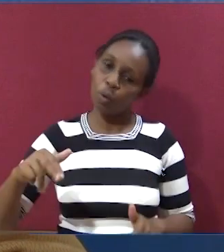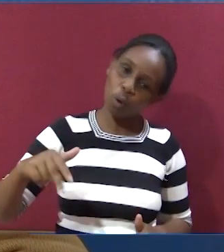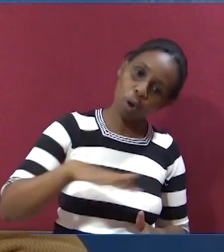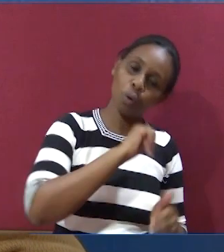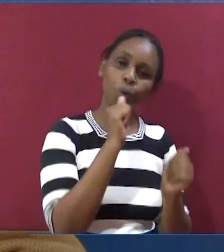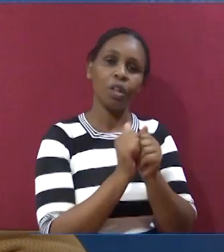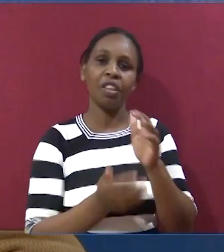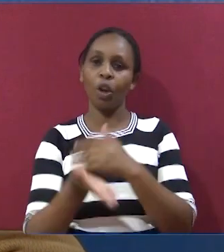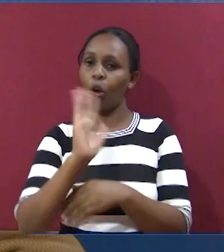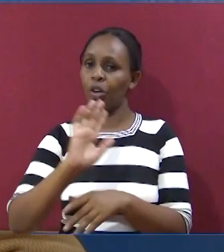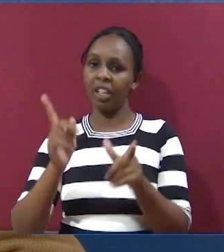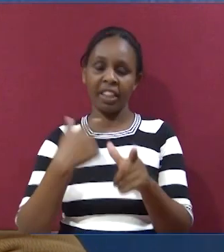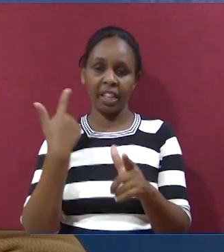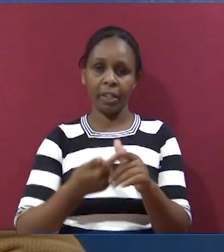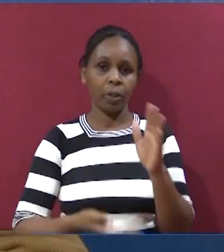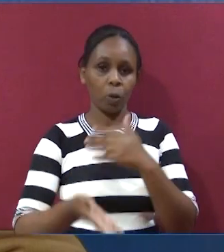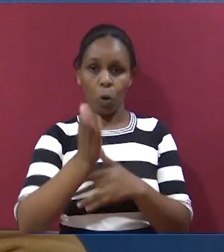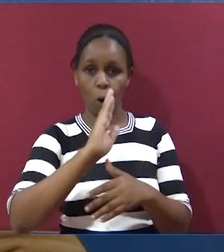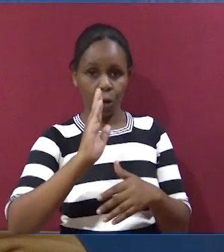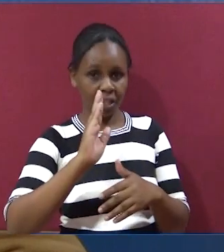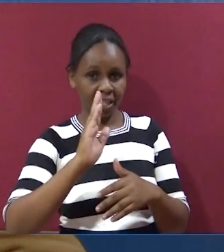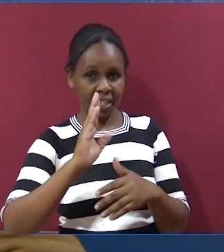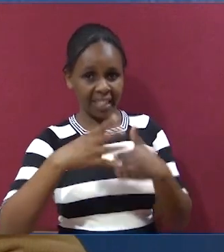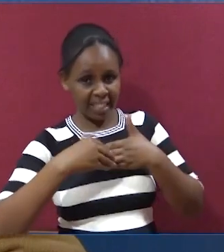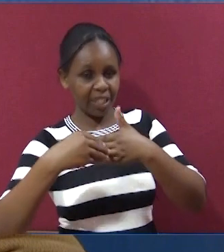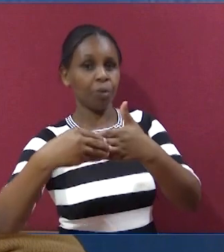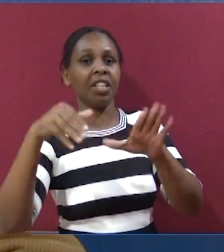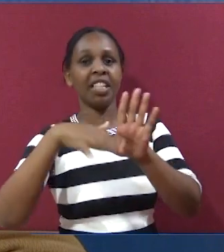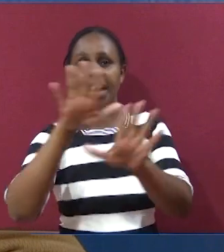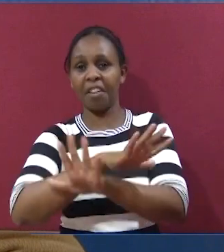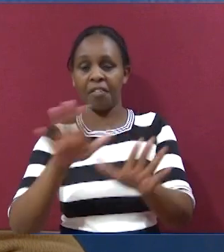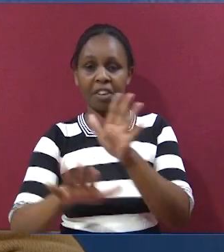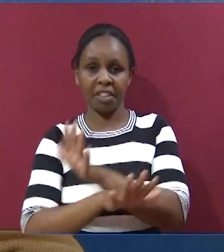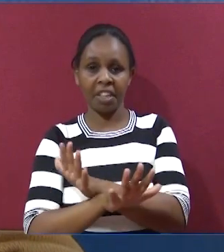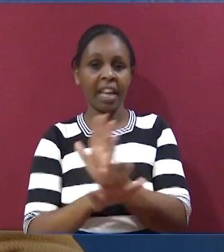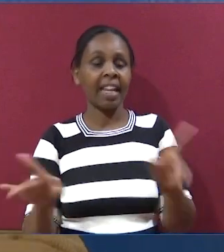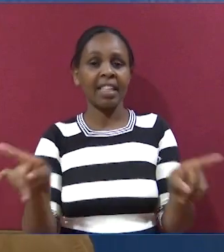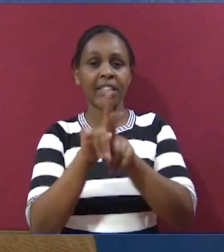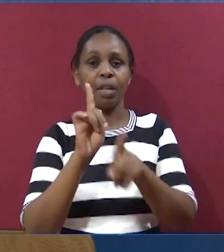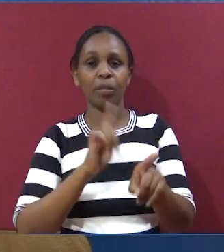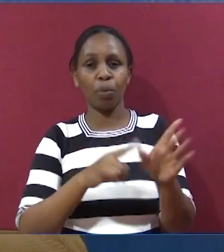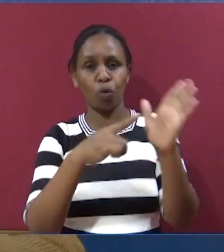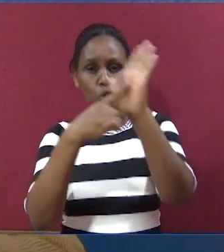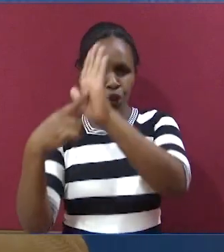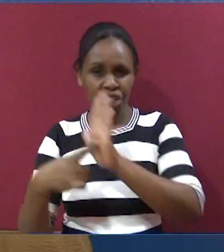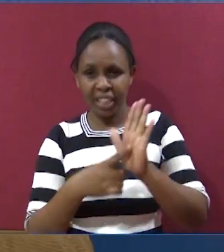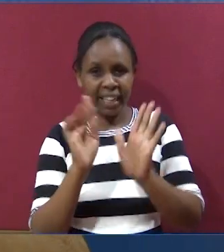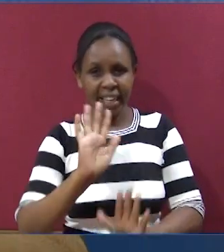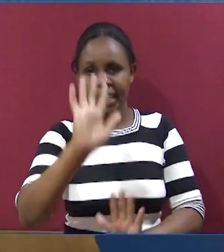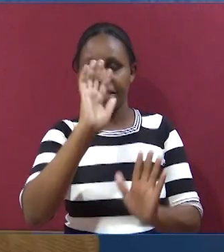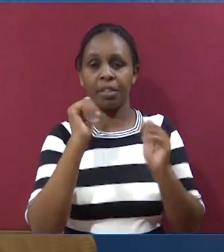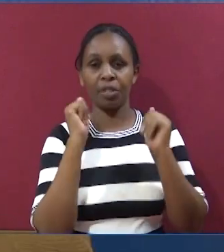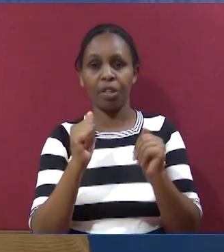Ili ukaweza kutembia na uyo mungu. Mungu hakaweze kukutangulia katika kila njambo. Wakaweze